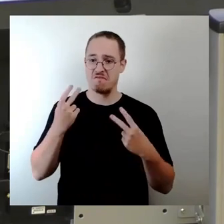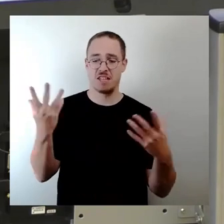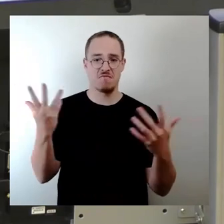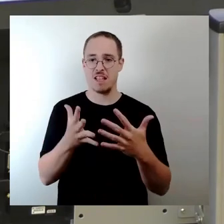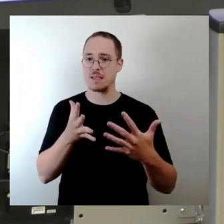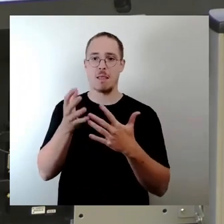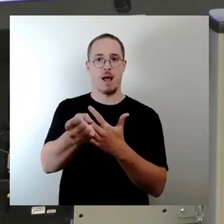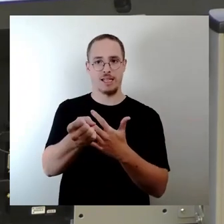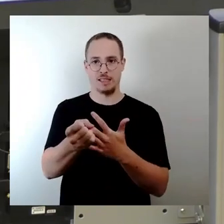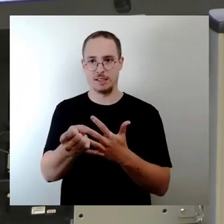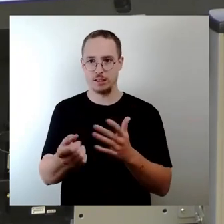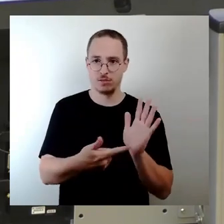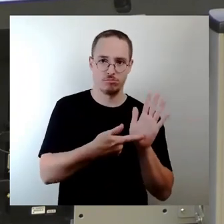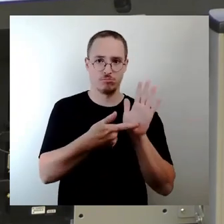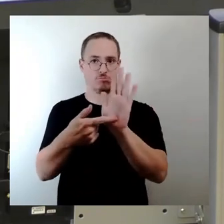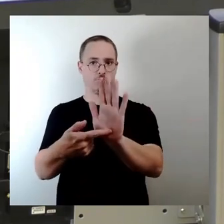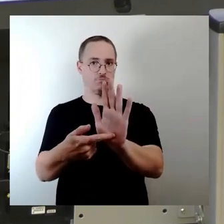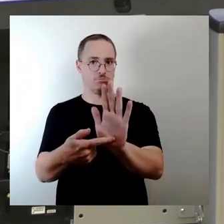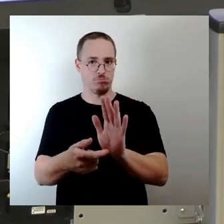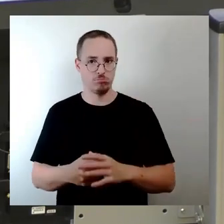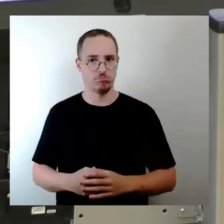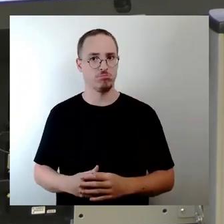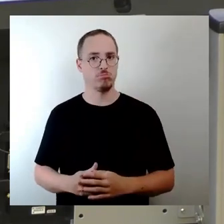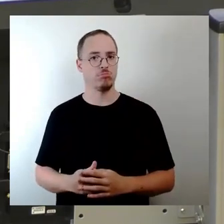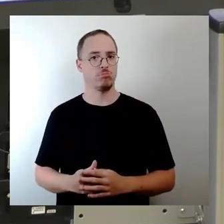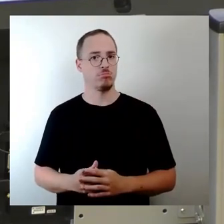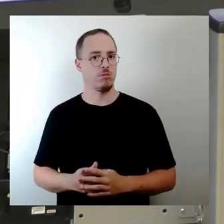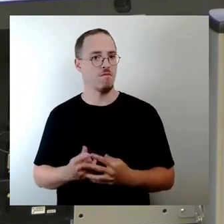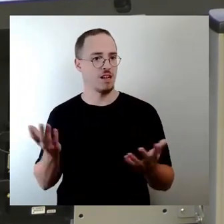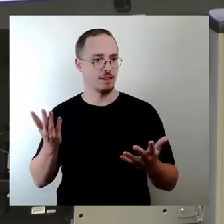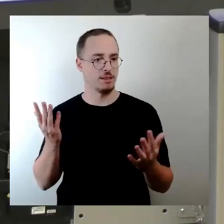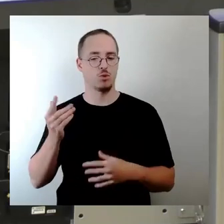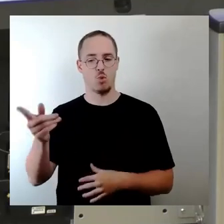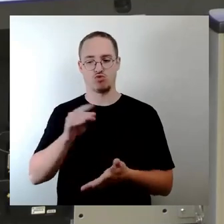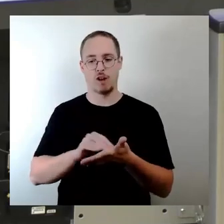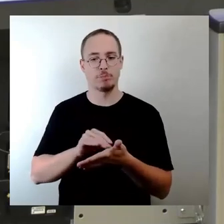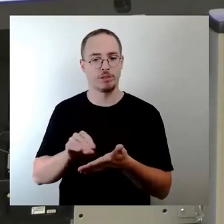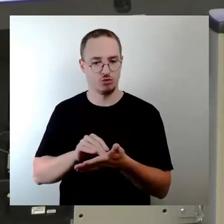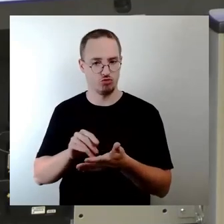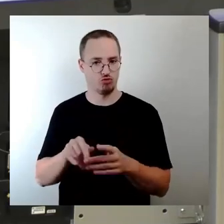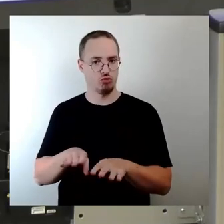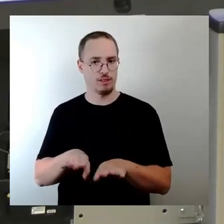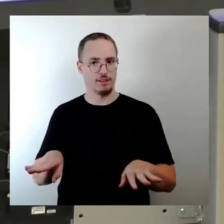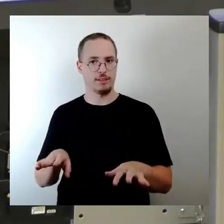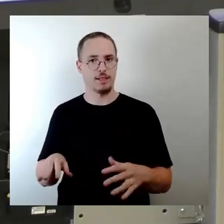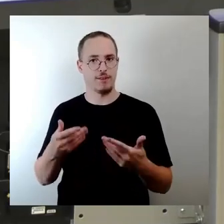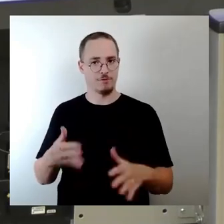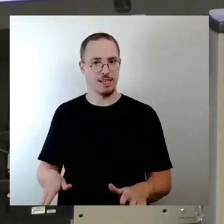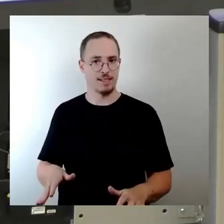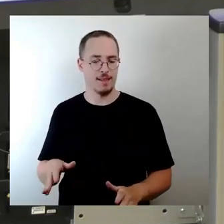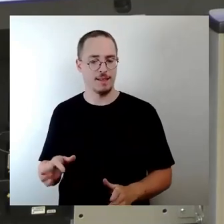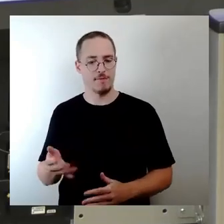sind dann bei der Umsetzung von am Schreibtisch entstandenen Ideen, die in der praktischen Umsetzung, die